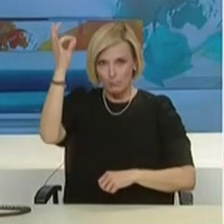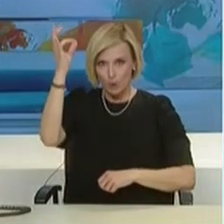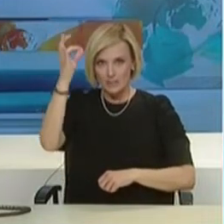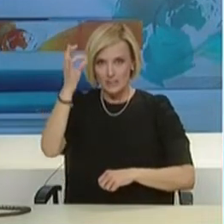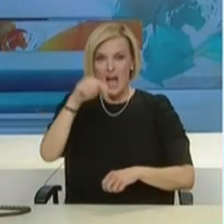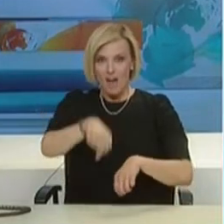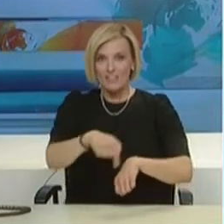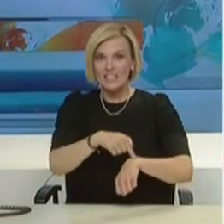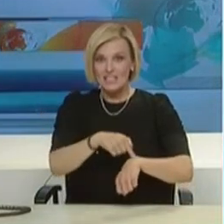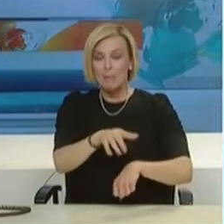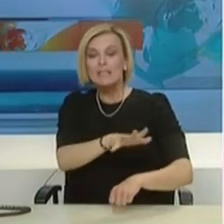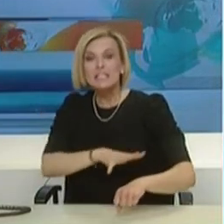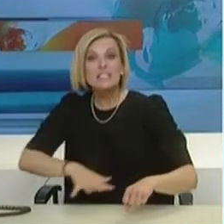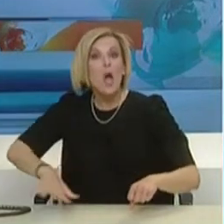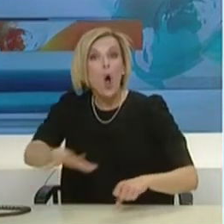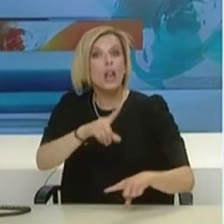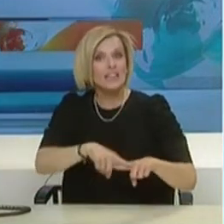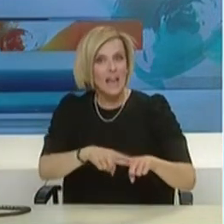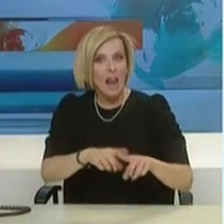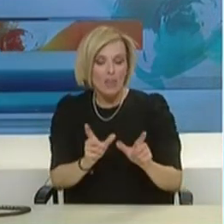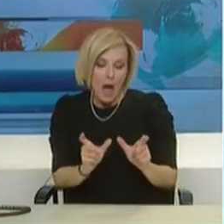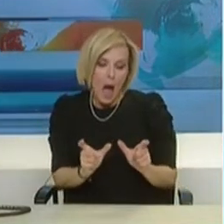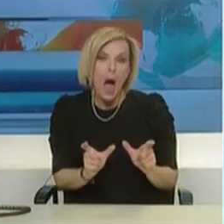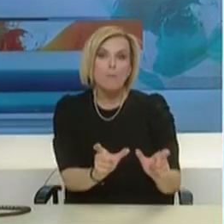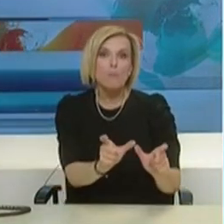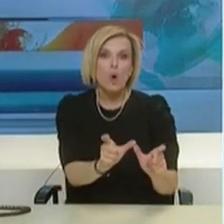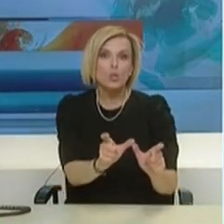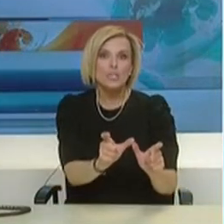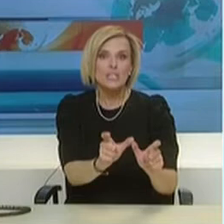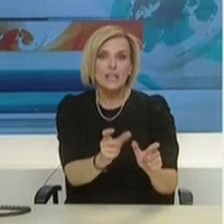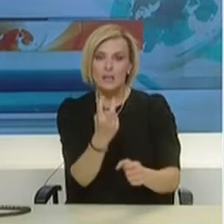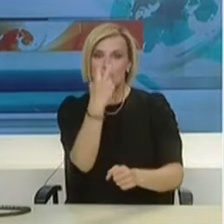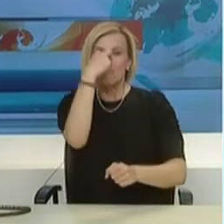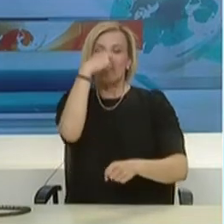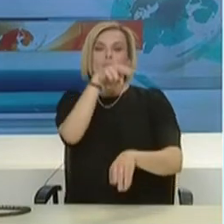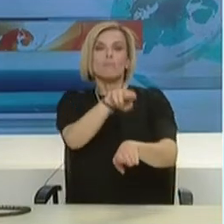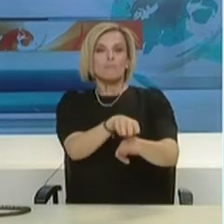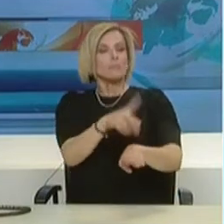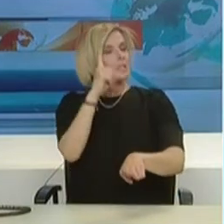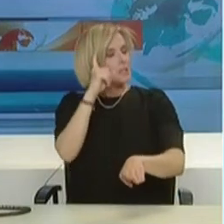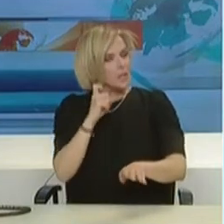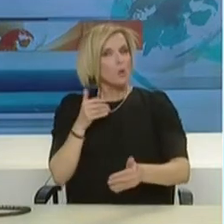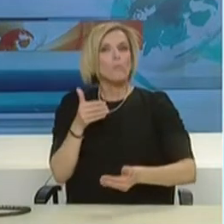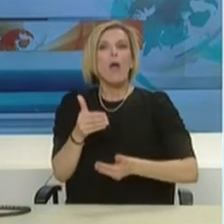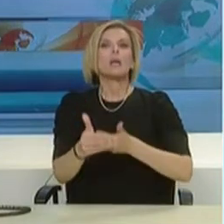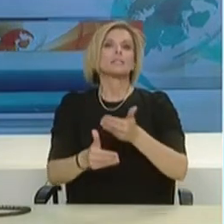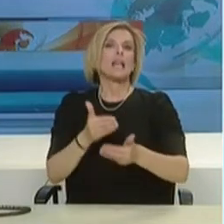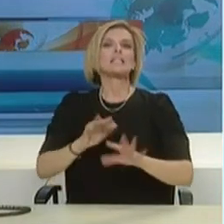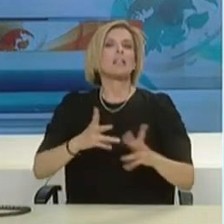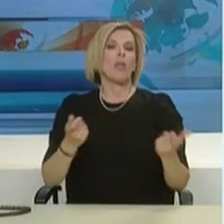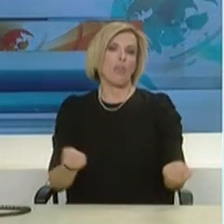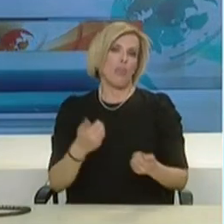καλύτερα, σε όλη τη χώρα. Από μόνο του ένα τέτοιο σύστημα μας δίνει μια πολύ καλή εικόνα της εξέλιξης επιδημίας.